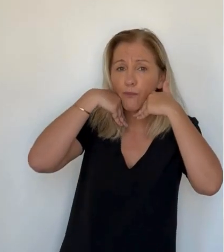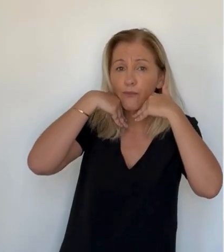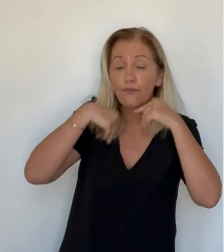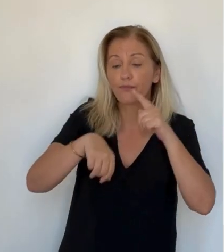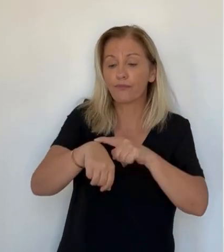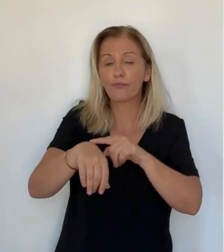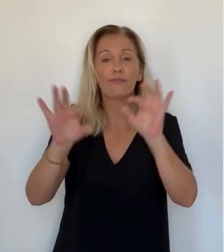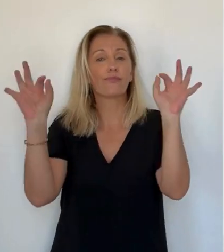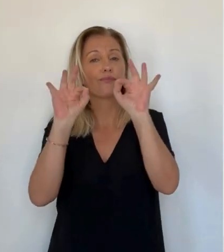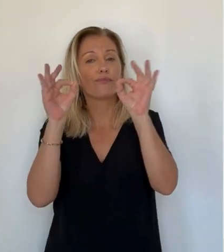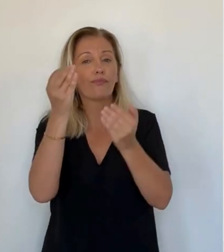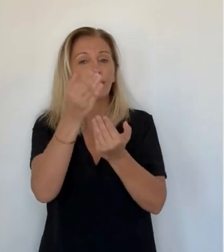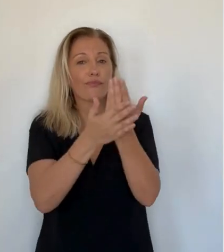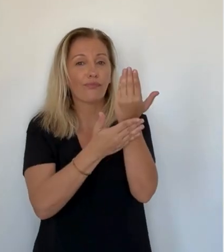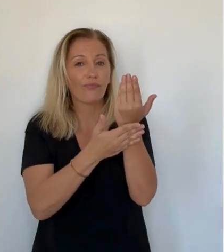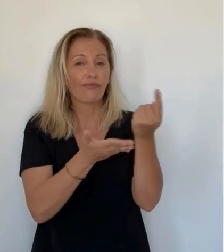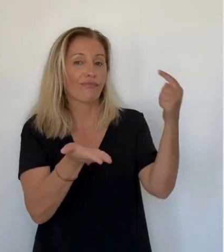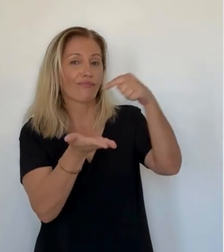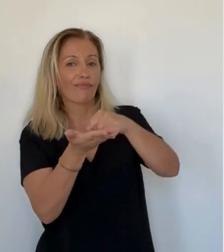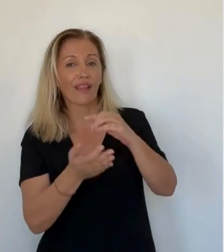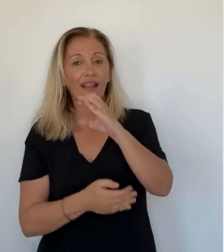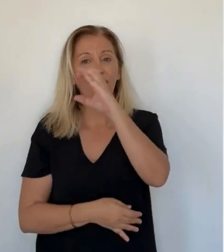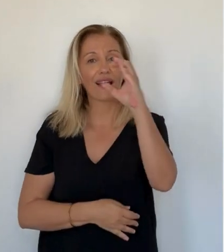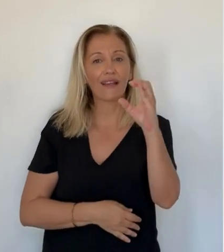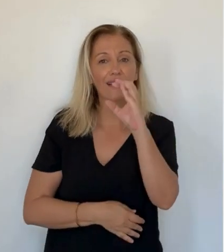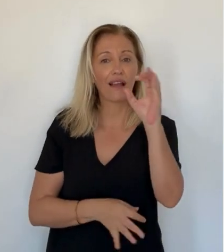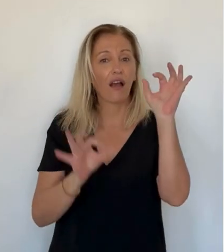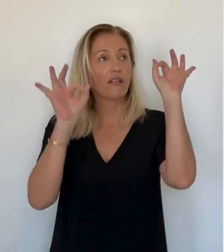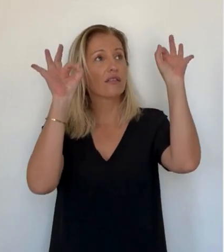Castanic, à deux, Sibyl Brunberg et Enzo Julian.